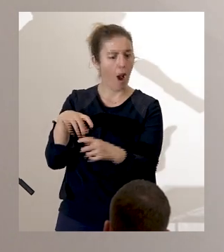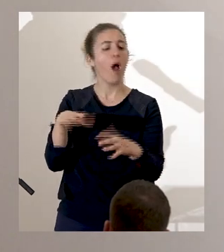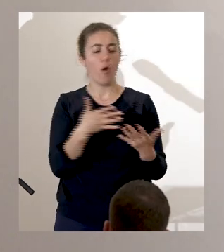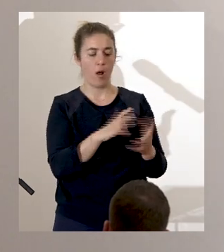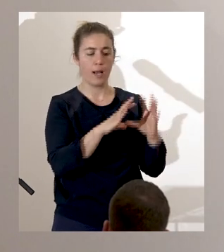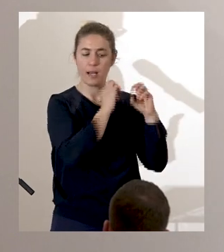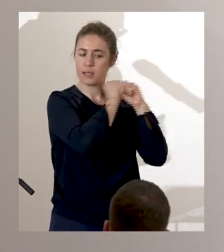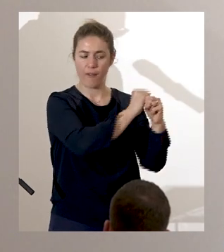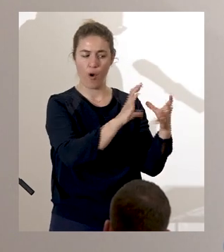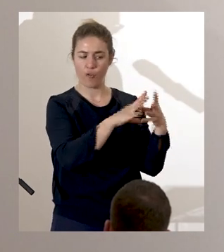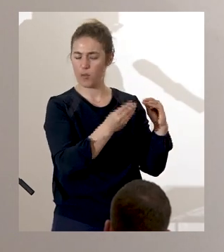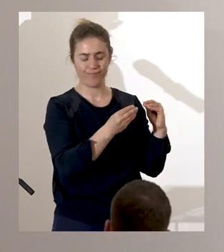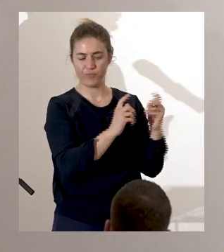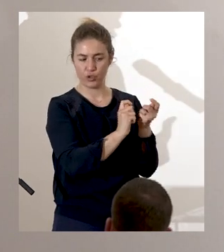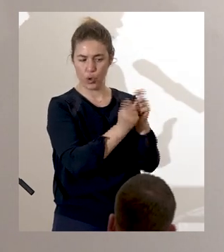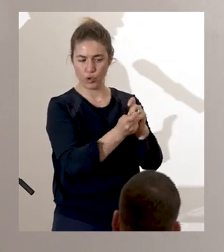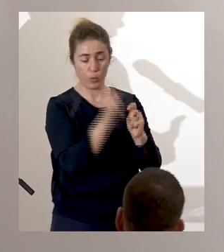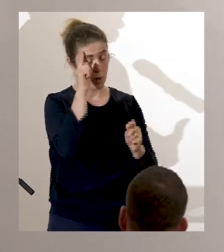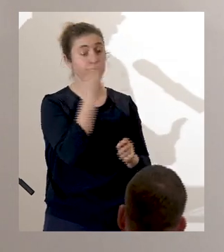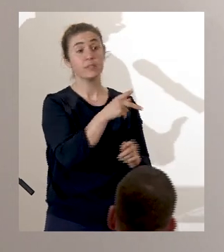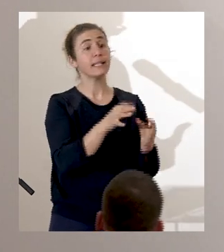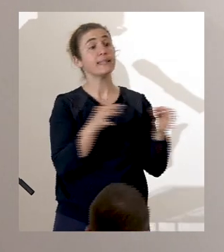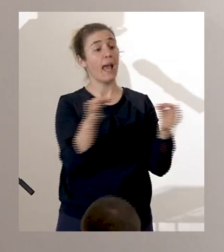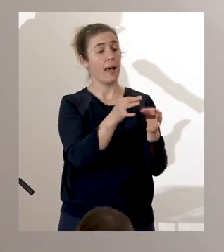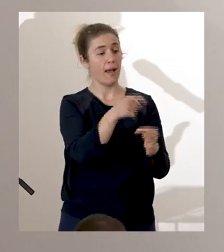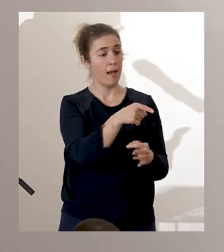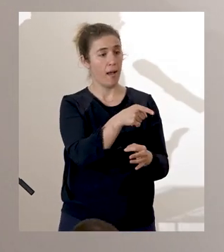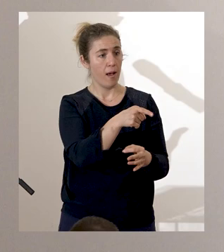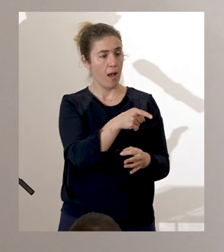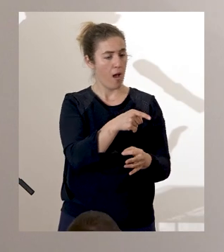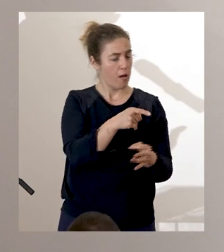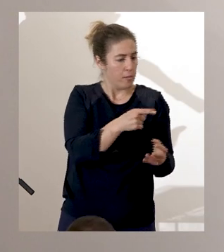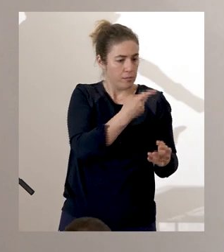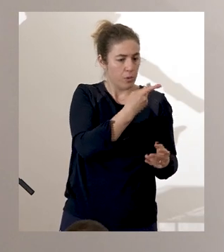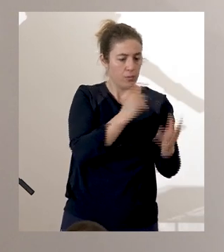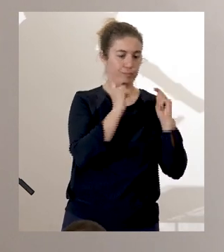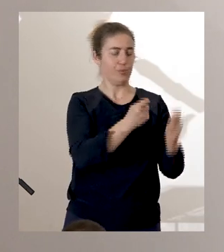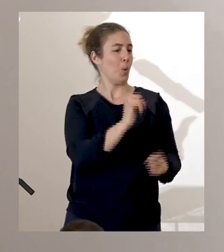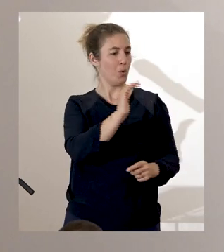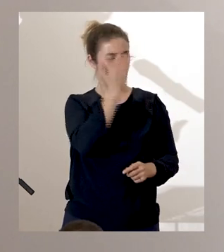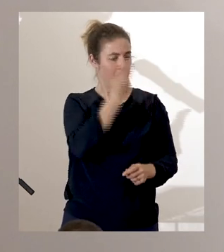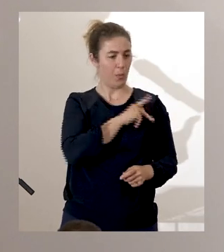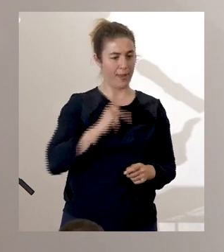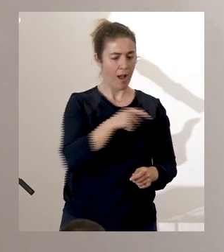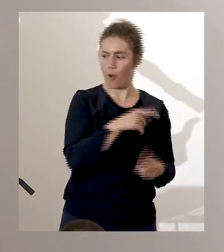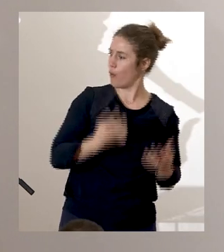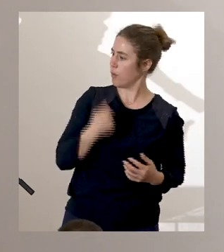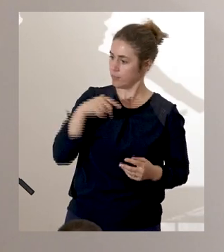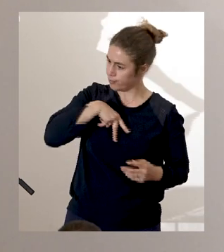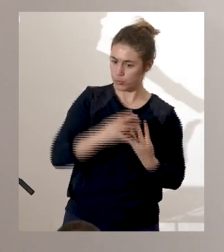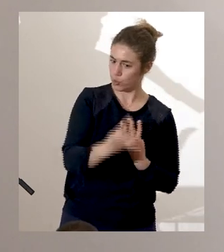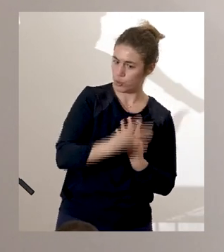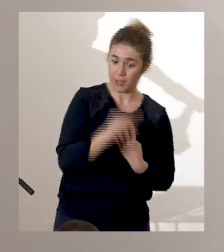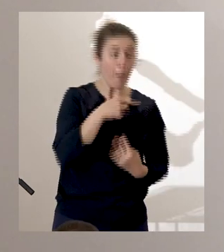esclavage. Car sur les terres qui leur avaient été reconnues les marrons cherchèrent à développer des cultures pour lesquelles ils faisaient travailler